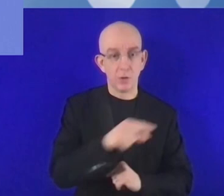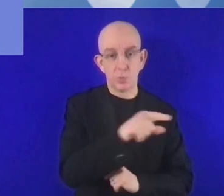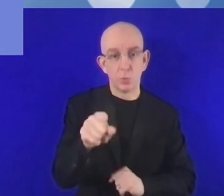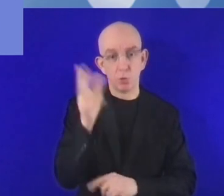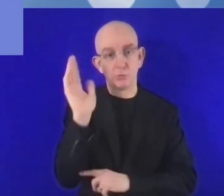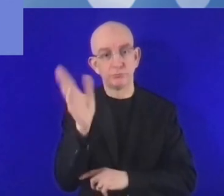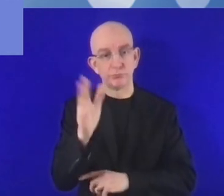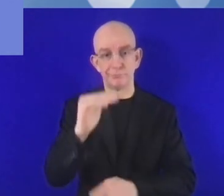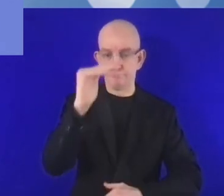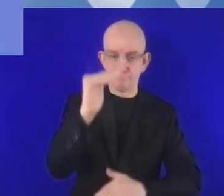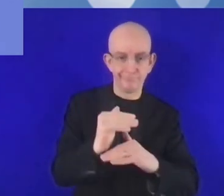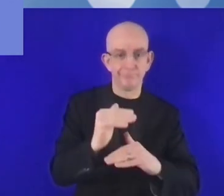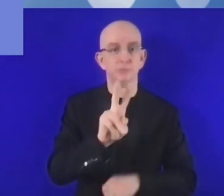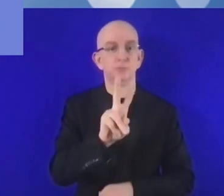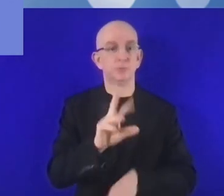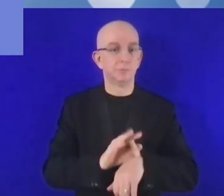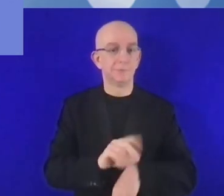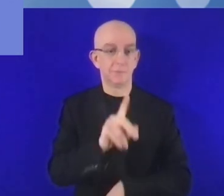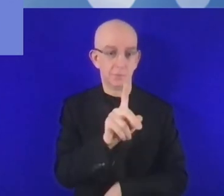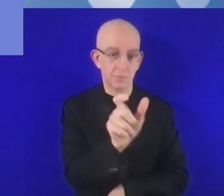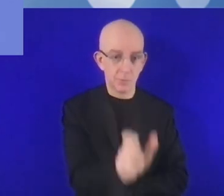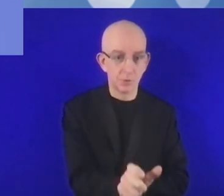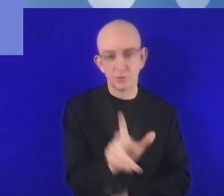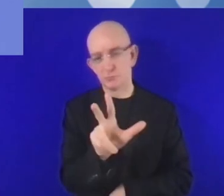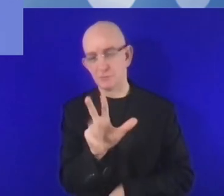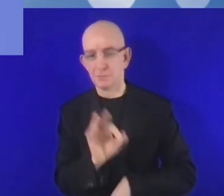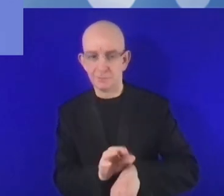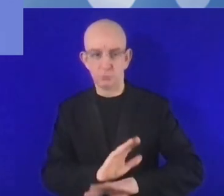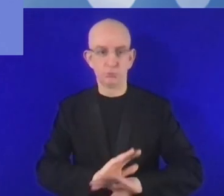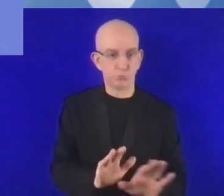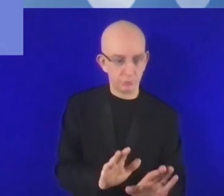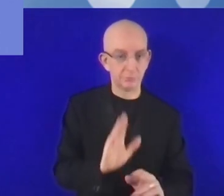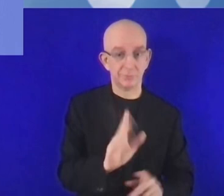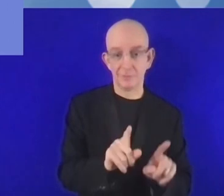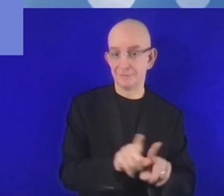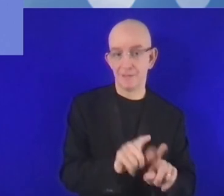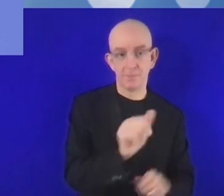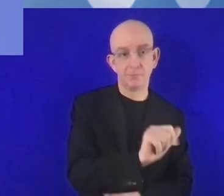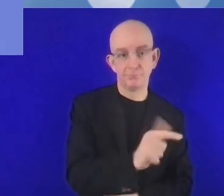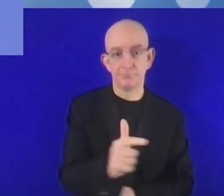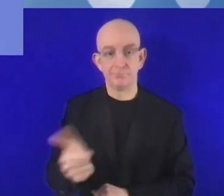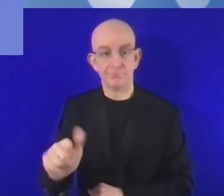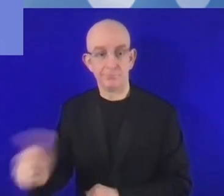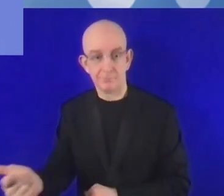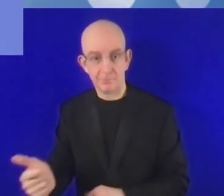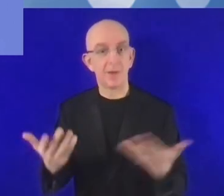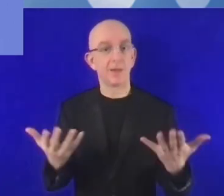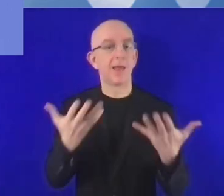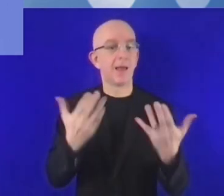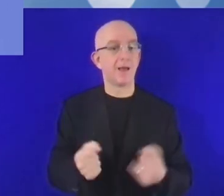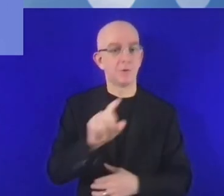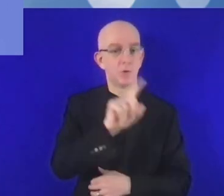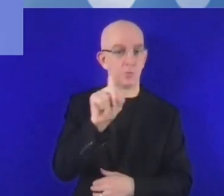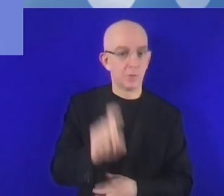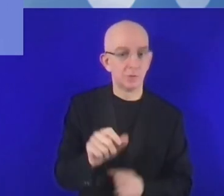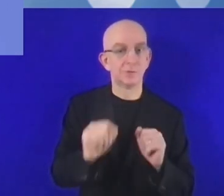من دقيقتين إلى ثلاثة أن يجيب المتحدثون